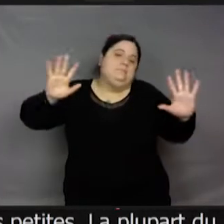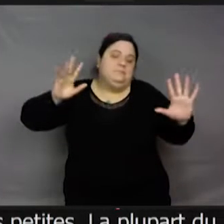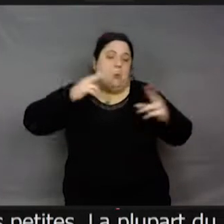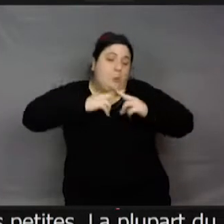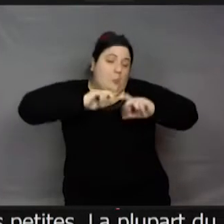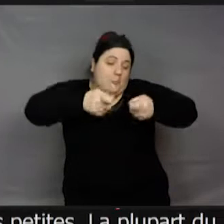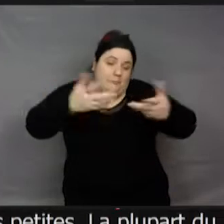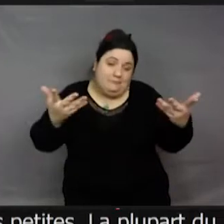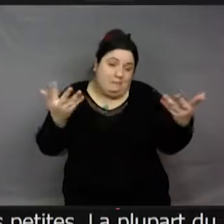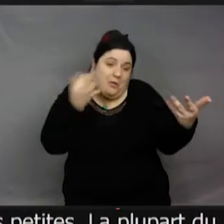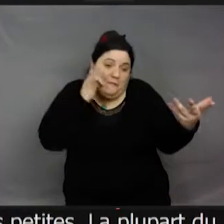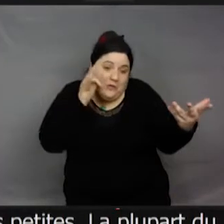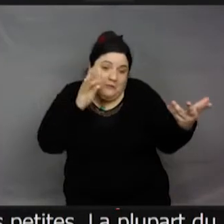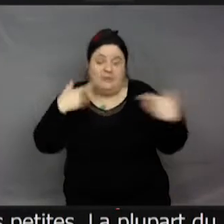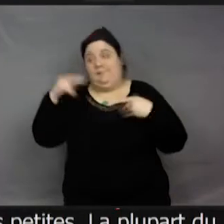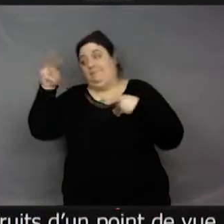aubergine, un poivron,